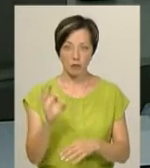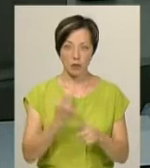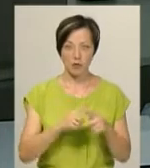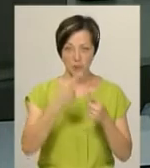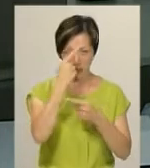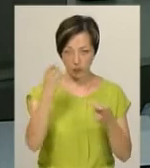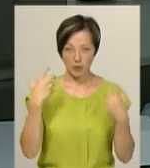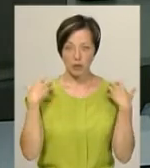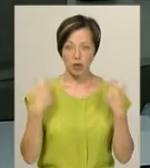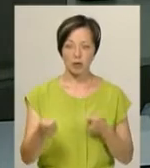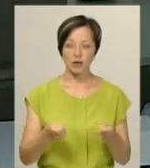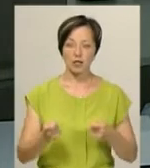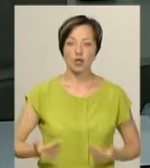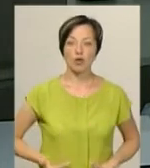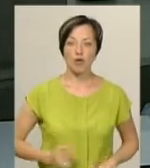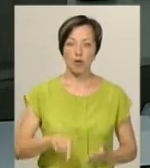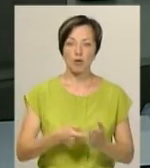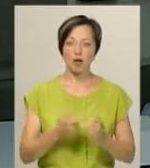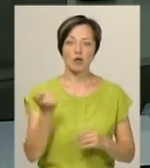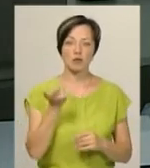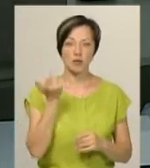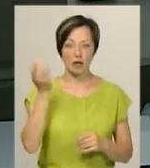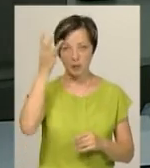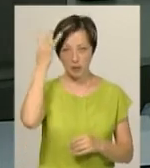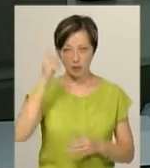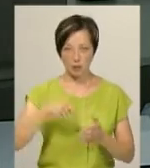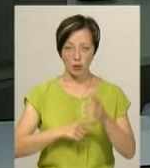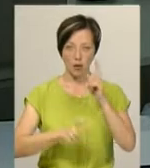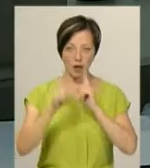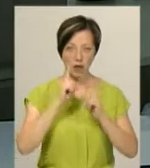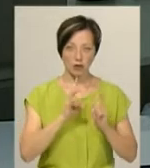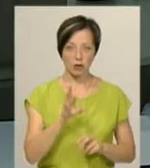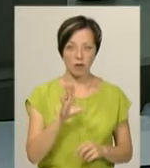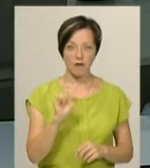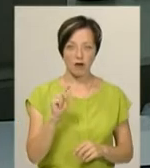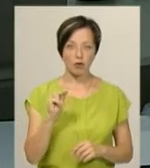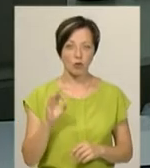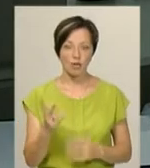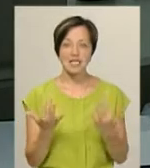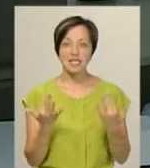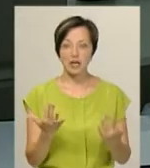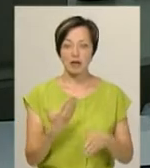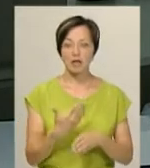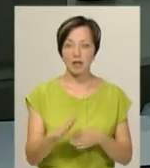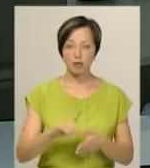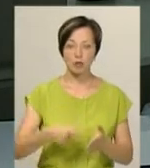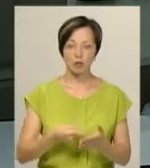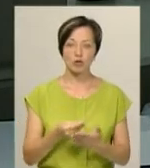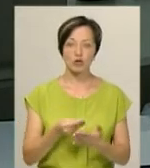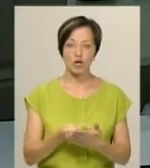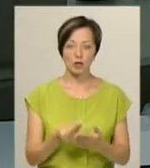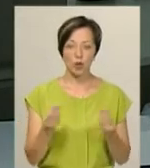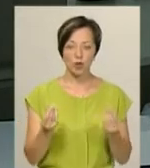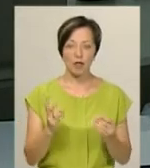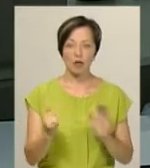це повідомив начальник управління житлово-комунального сподавства Хмельницької міської ради Василь Новачок. Скільки цьогоріч виділено з міського бюджету